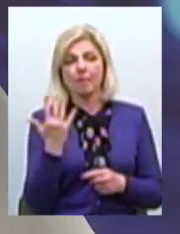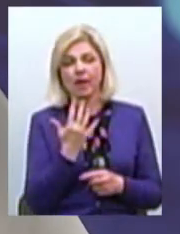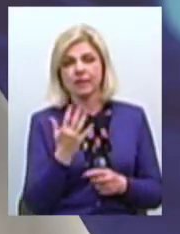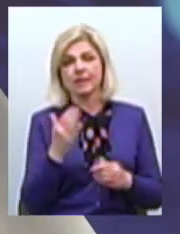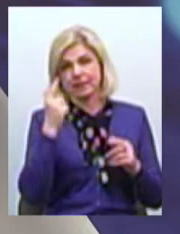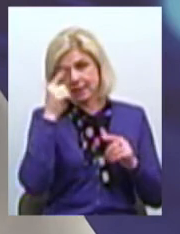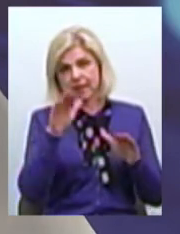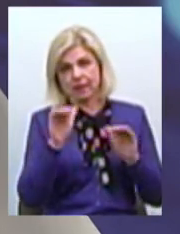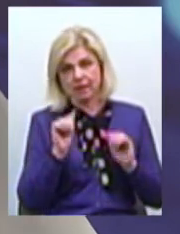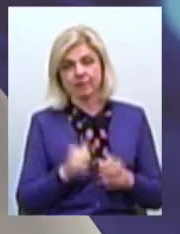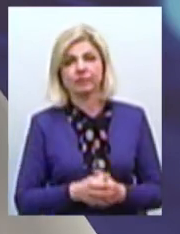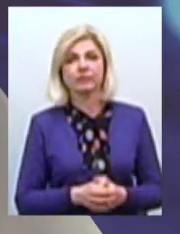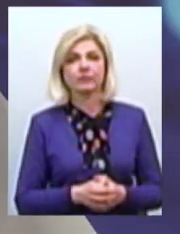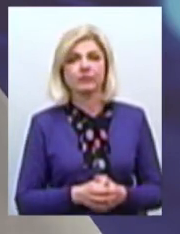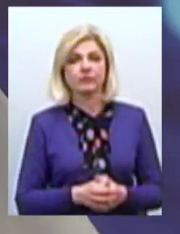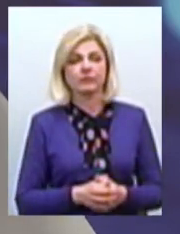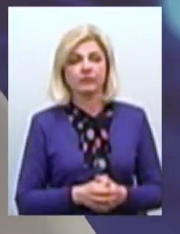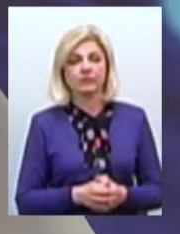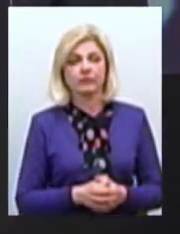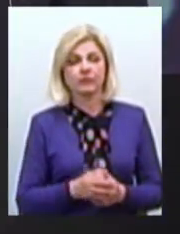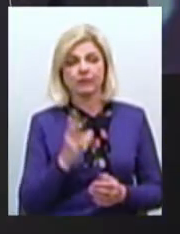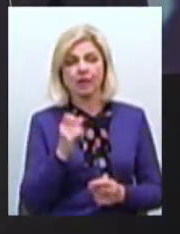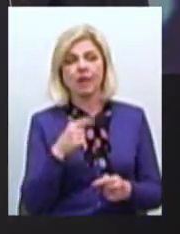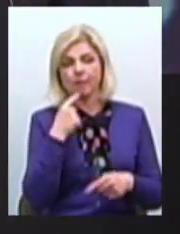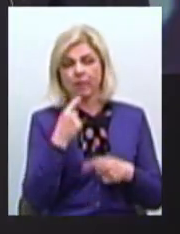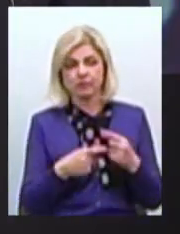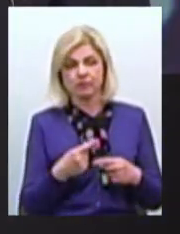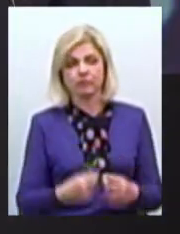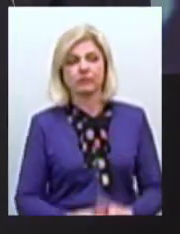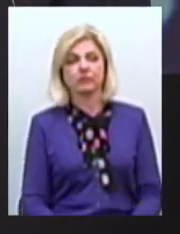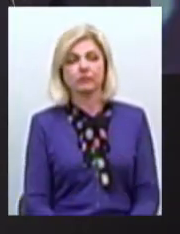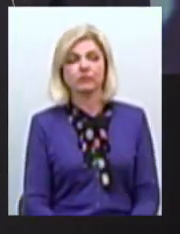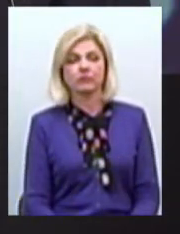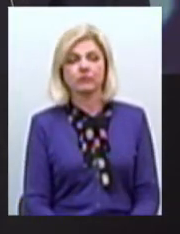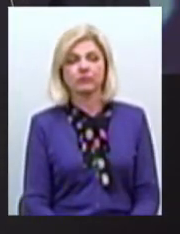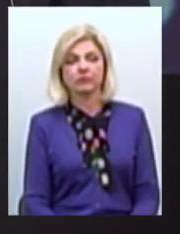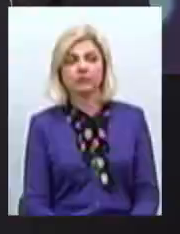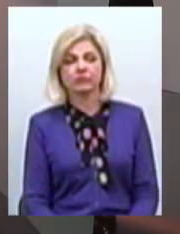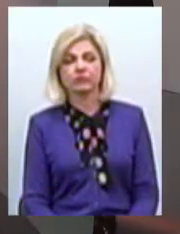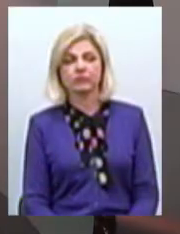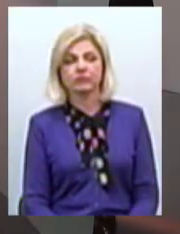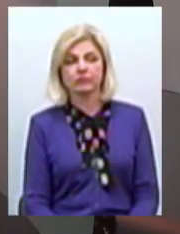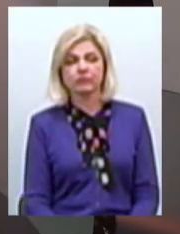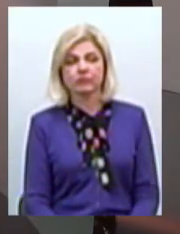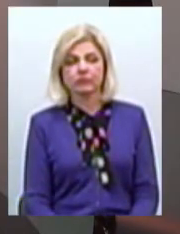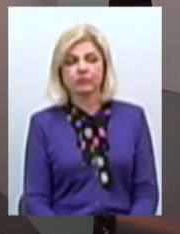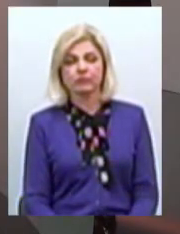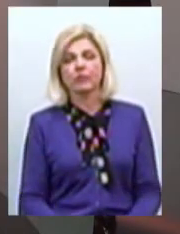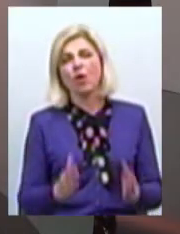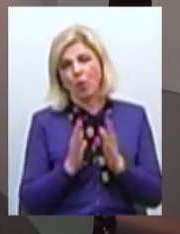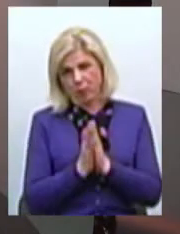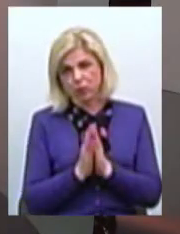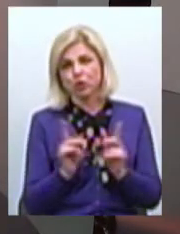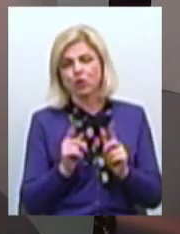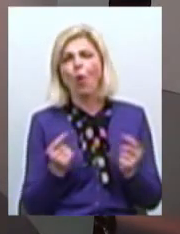дуже жорсткі були дискусії на постійній депутатських комісіях Це вже буде третій фрагмент запитання Якщо можна, я тільки конкретизую